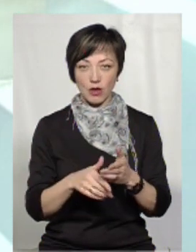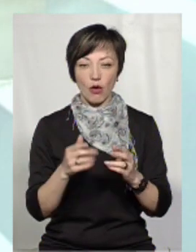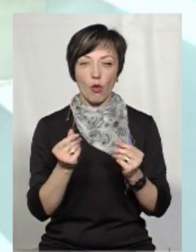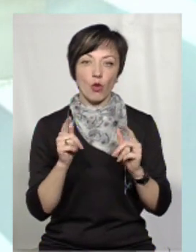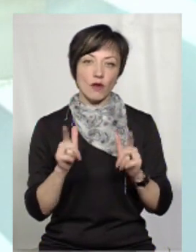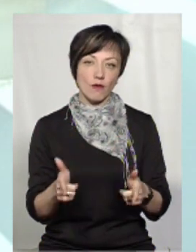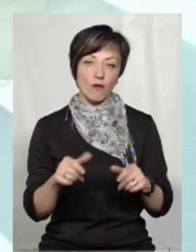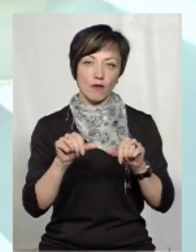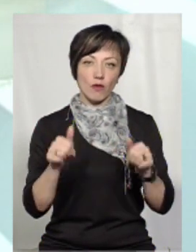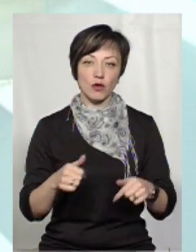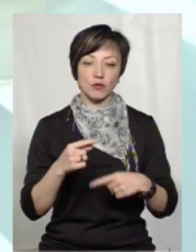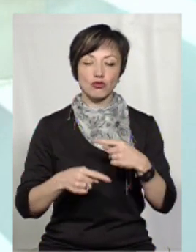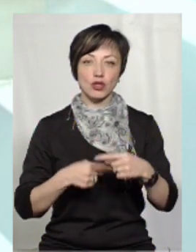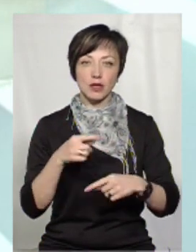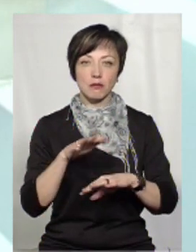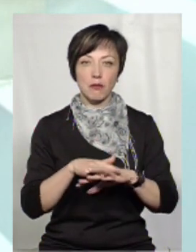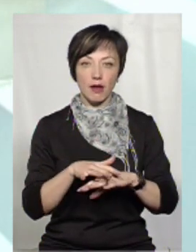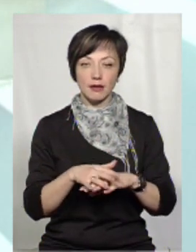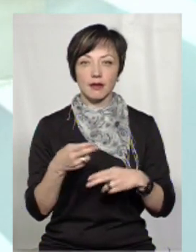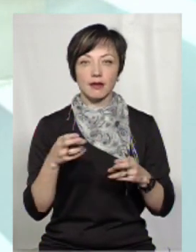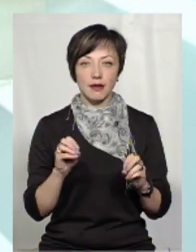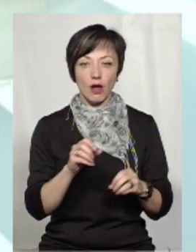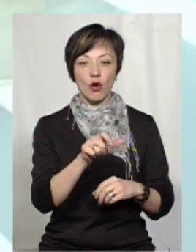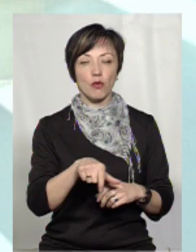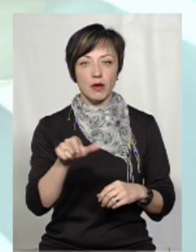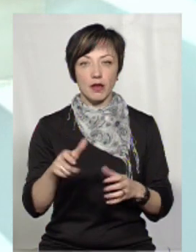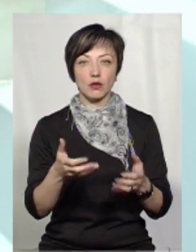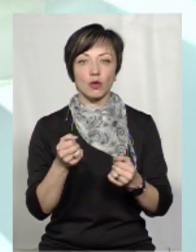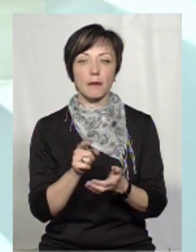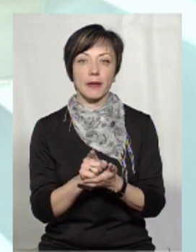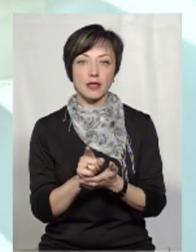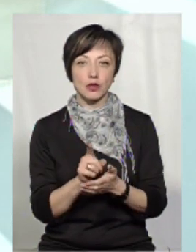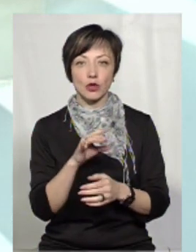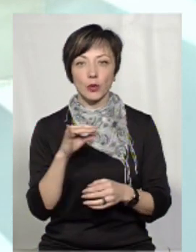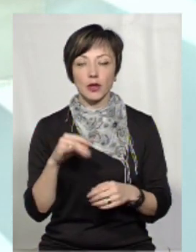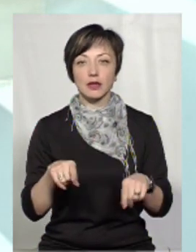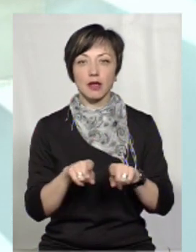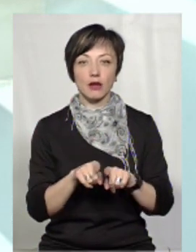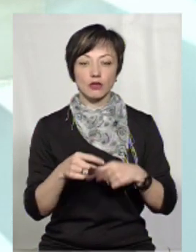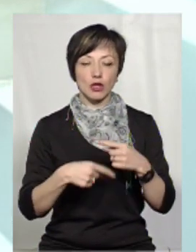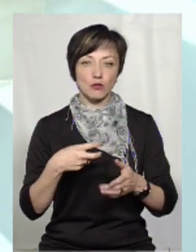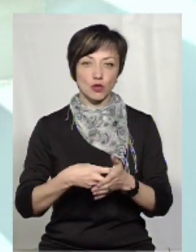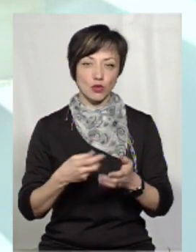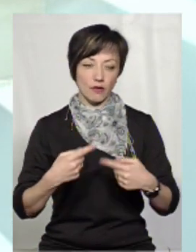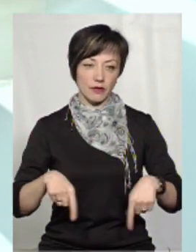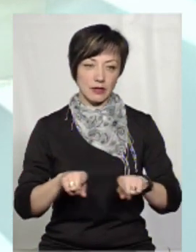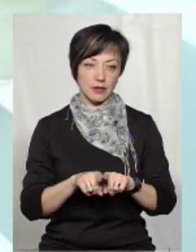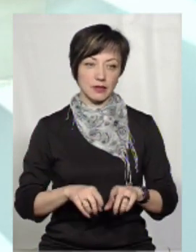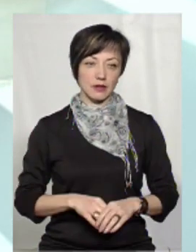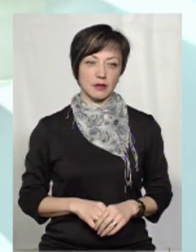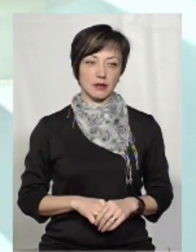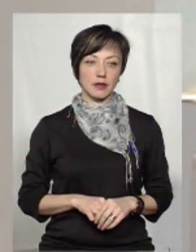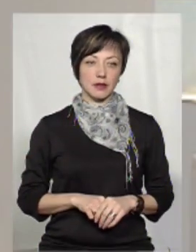готівковій формі, через установи банків, де громадяни отримали пенсію, і також через поштове відділення, якщо вони там